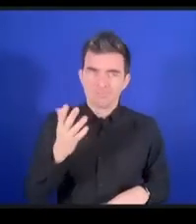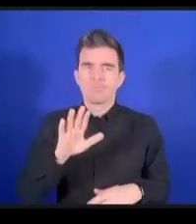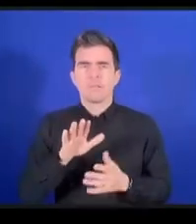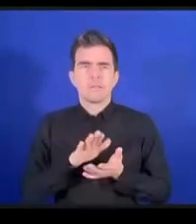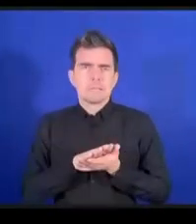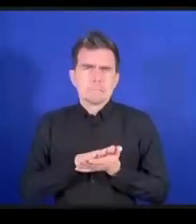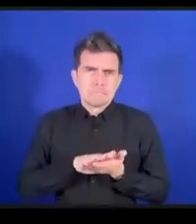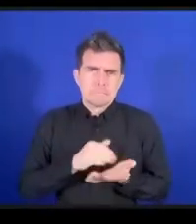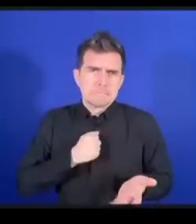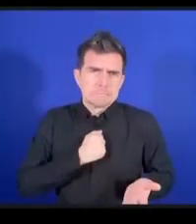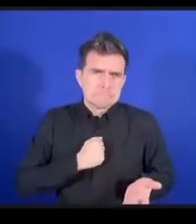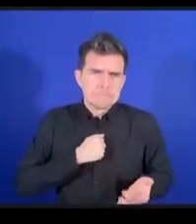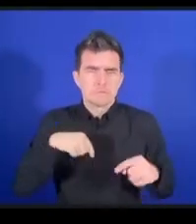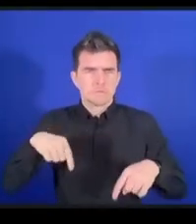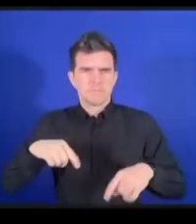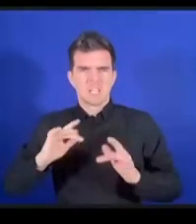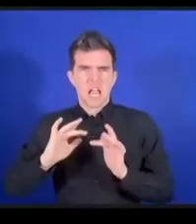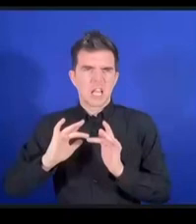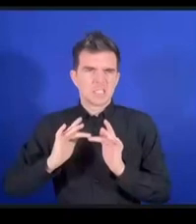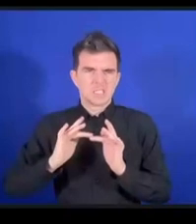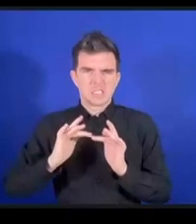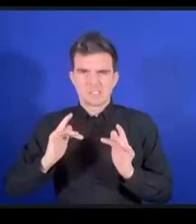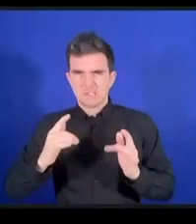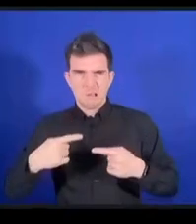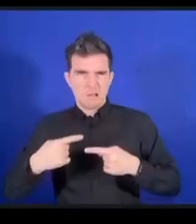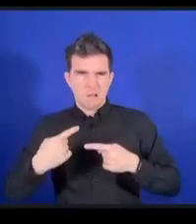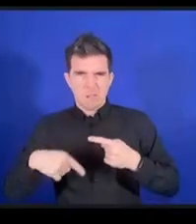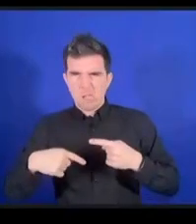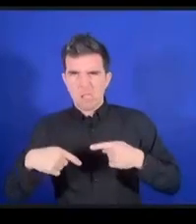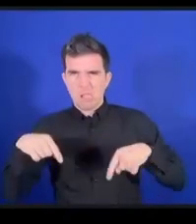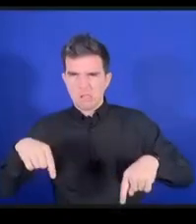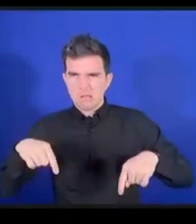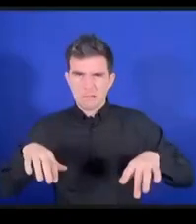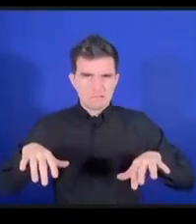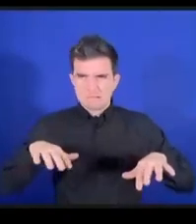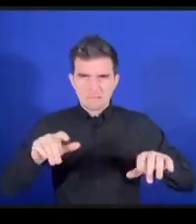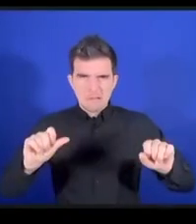がちょっと何回もリブートしているんですけれども